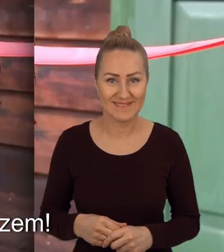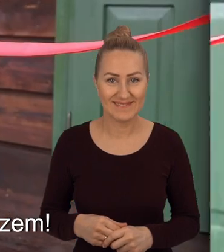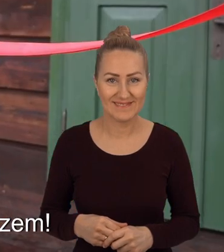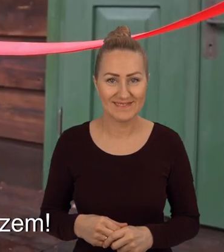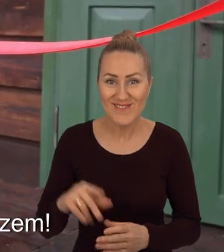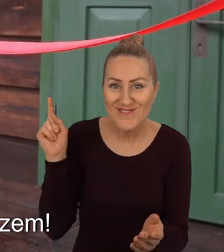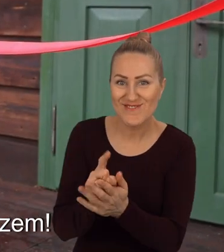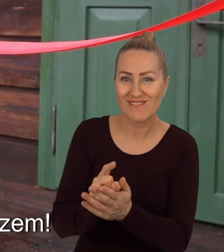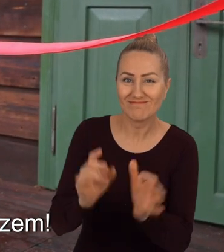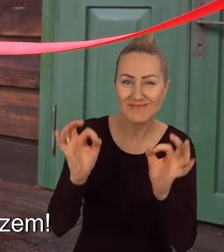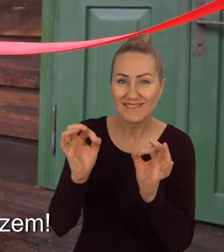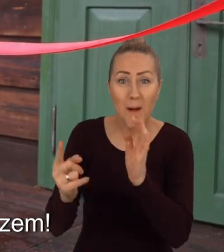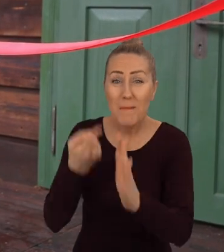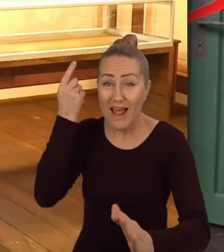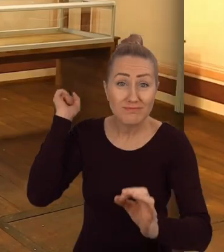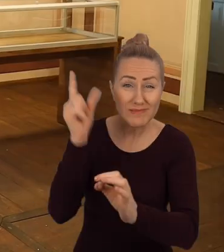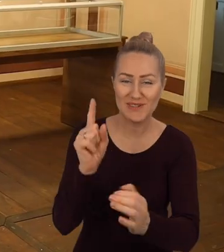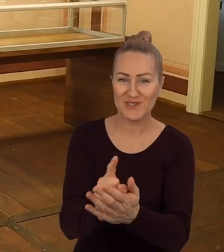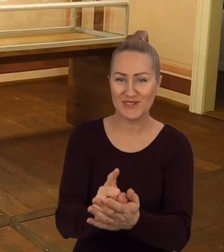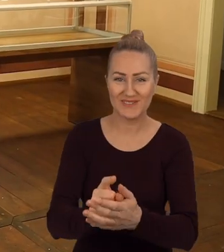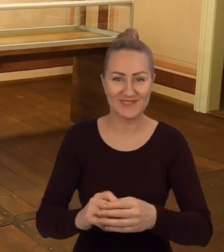Udało się i to za pierwszym razem.